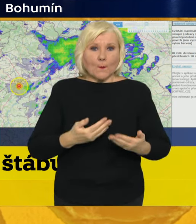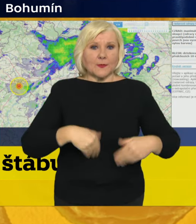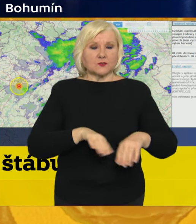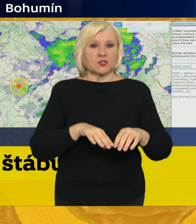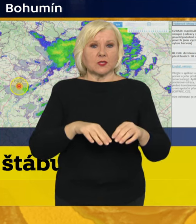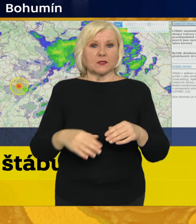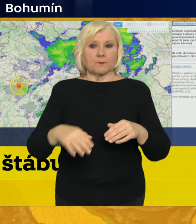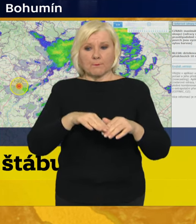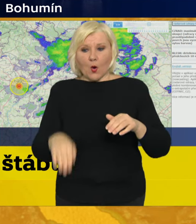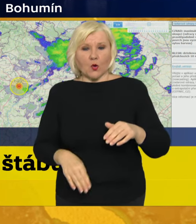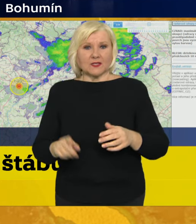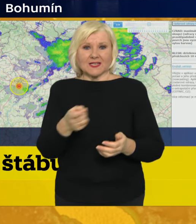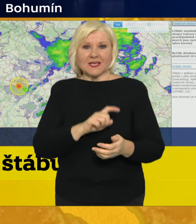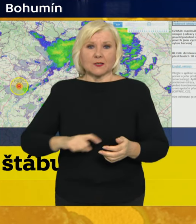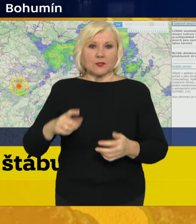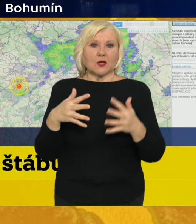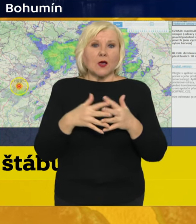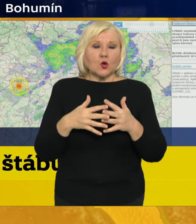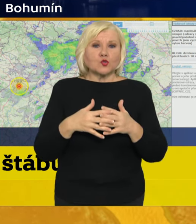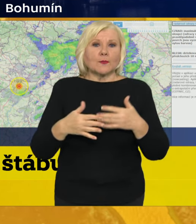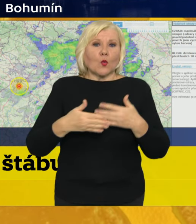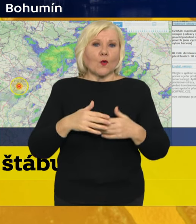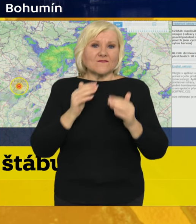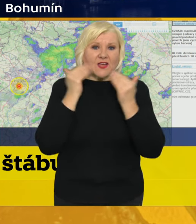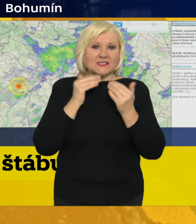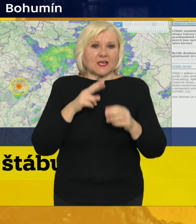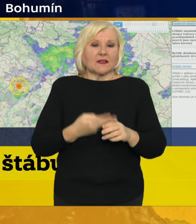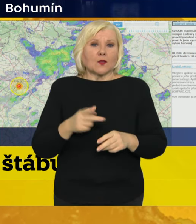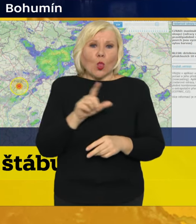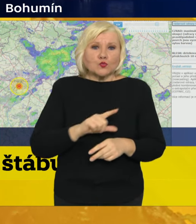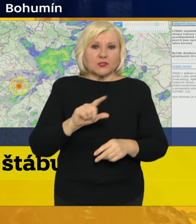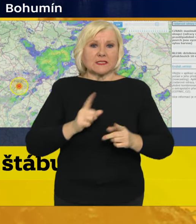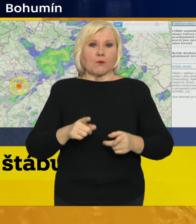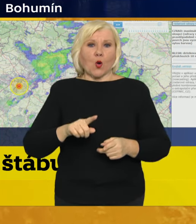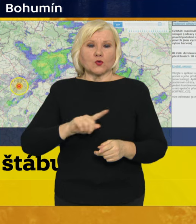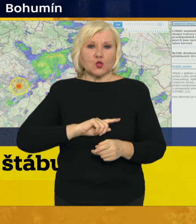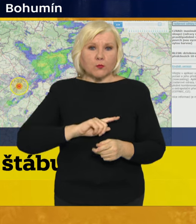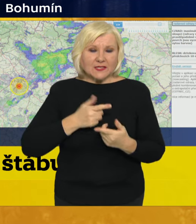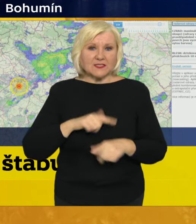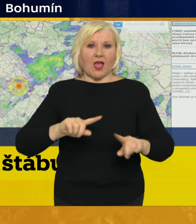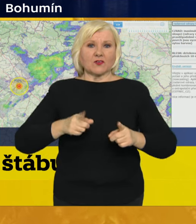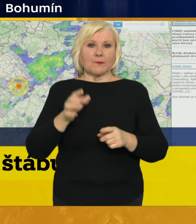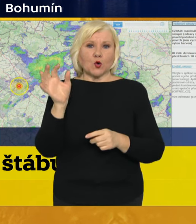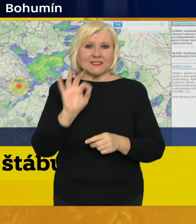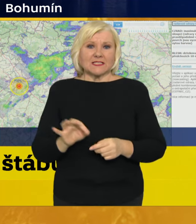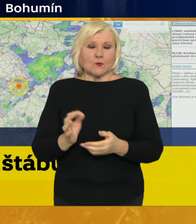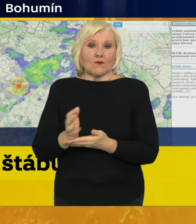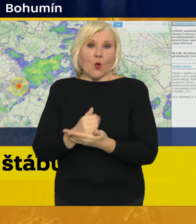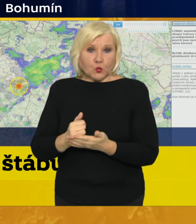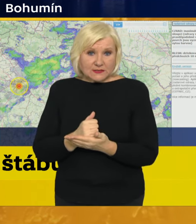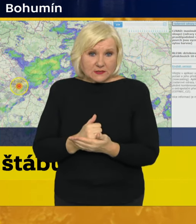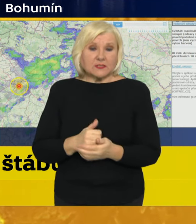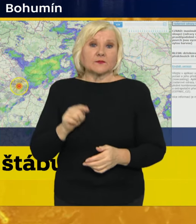Rožumberg, to znamená v oblasti Veselý nad Lužnicí, Soběslavy, Sezimová ústí, jsou vybudována